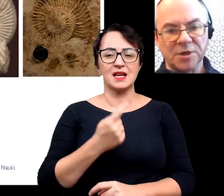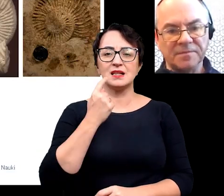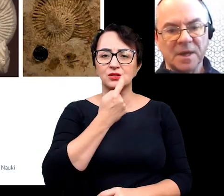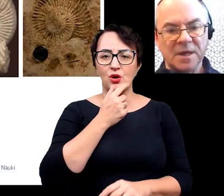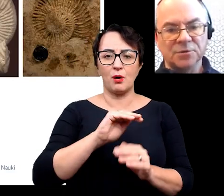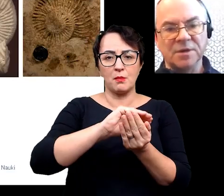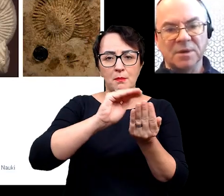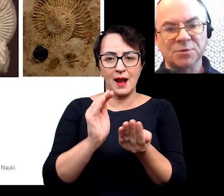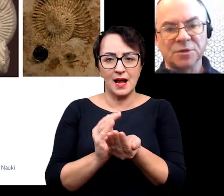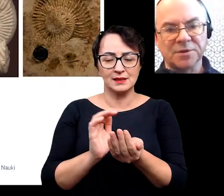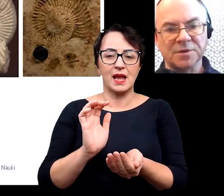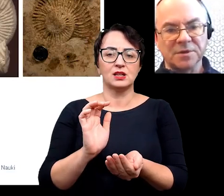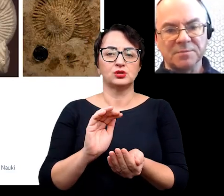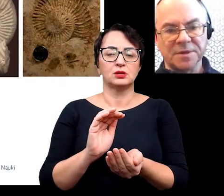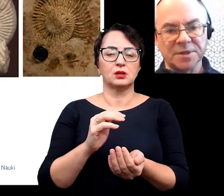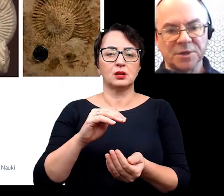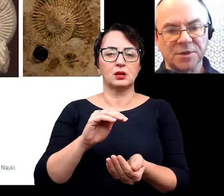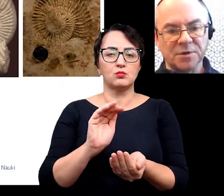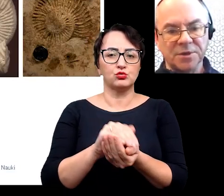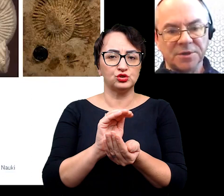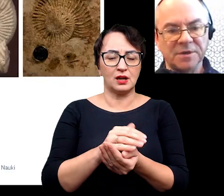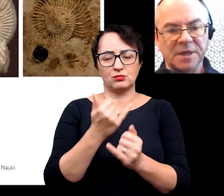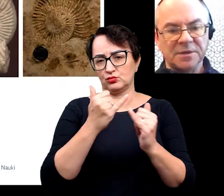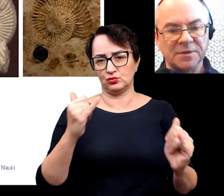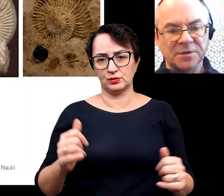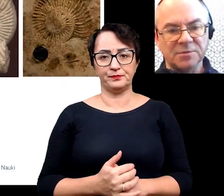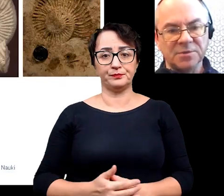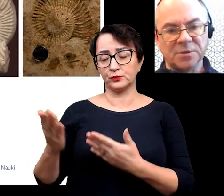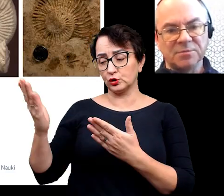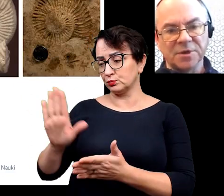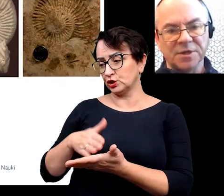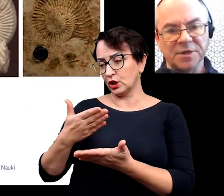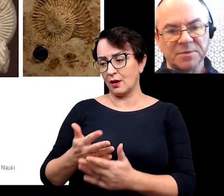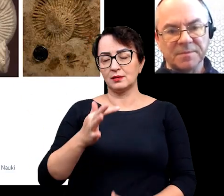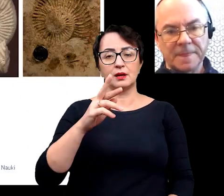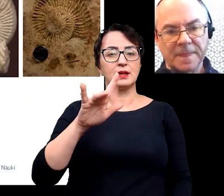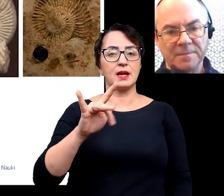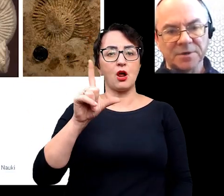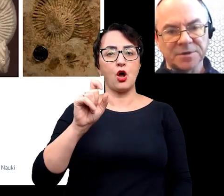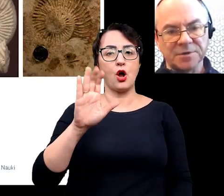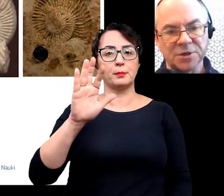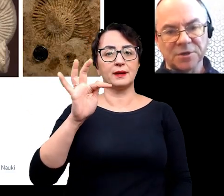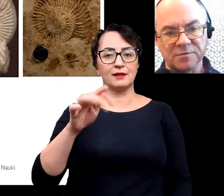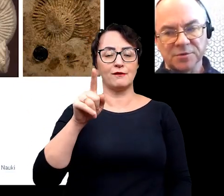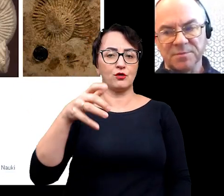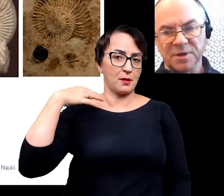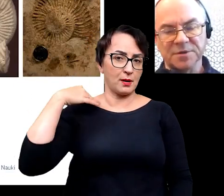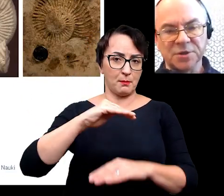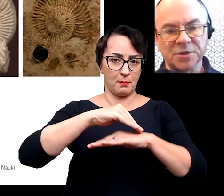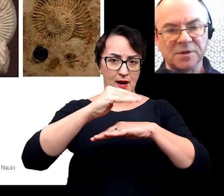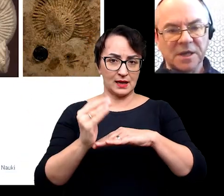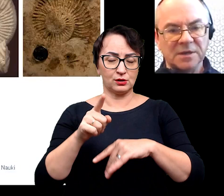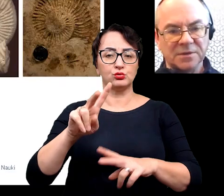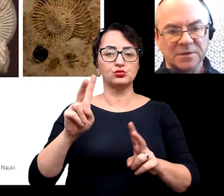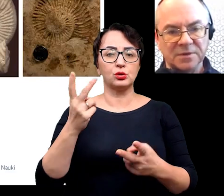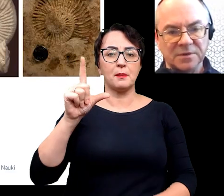pancerze, muszle. Tutaj mamy przykład pancerza trylobita. Trylobity to były organizmy paleozoiczne, tylko i wyłącznie